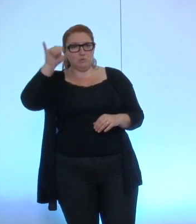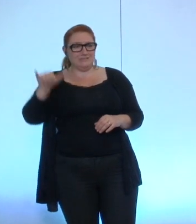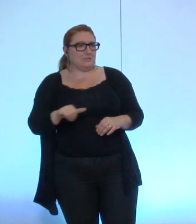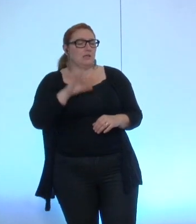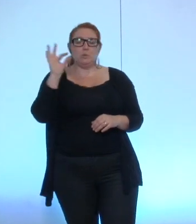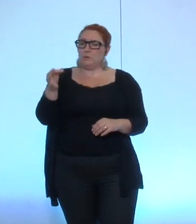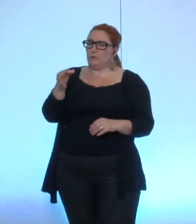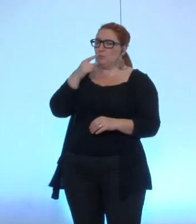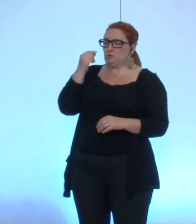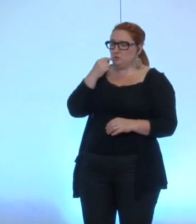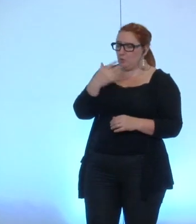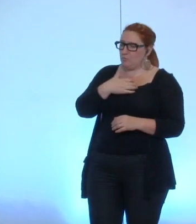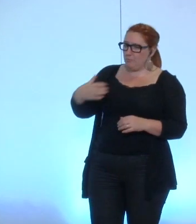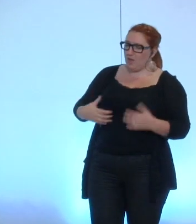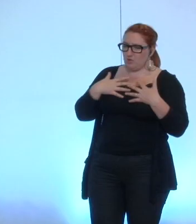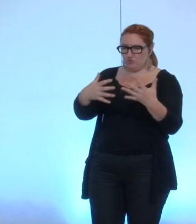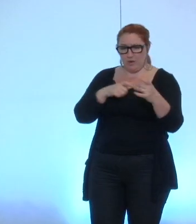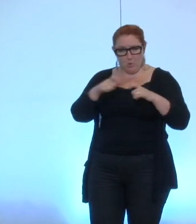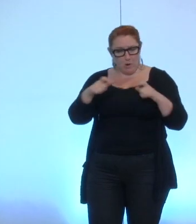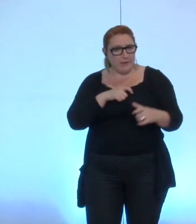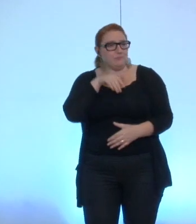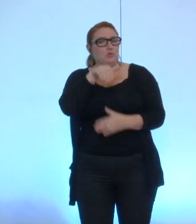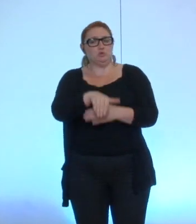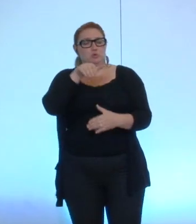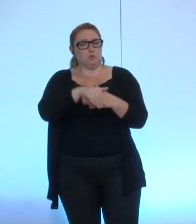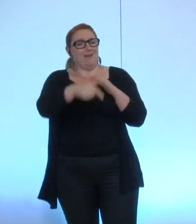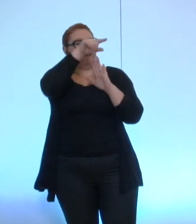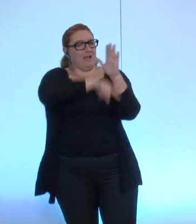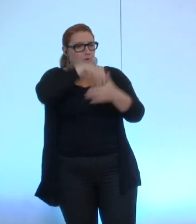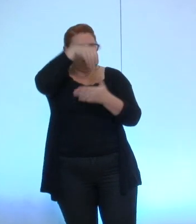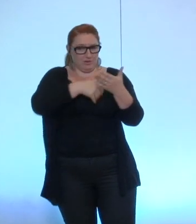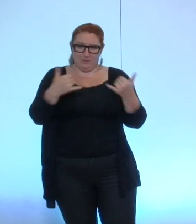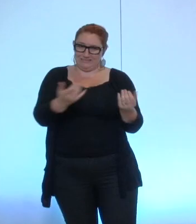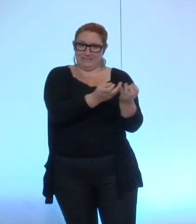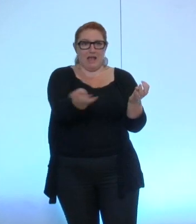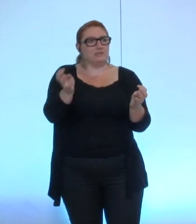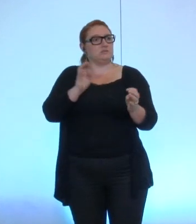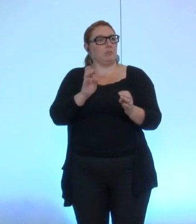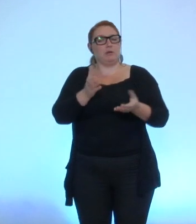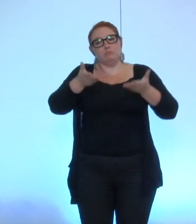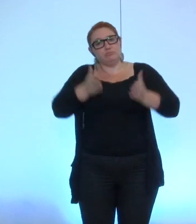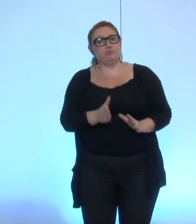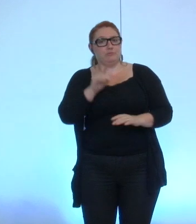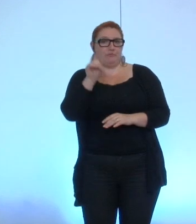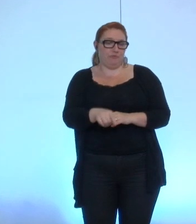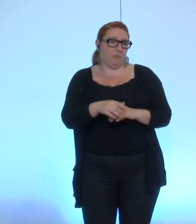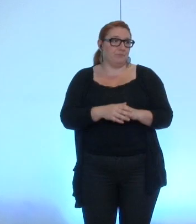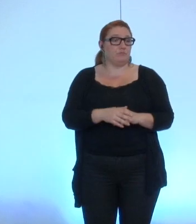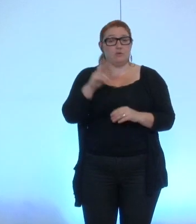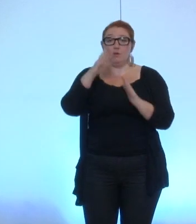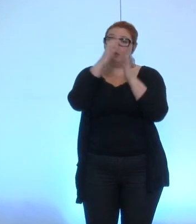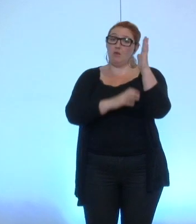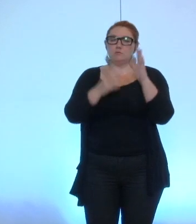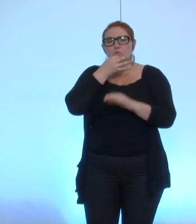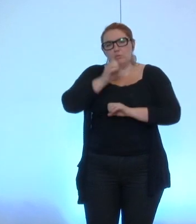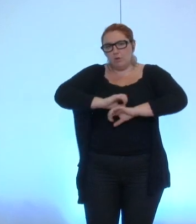mes chers collègues, nous devons donc nous prononcer ce soir sur le règlement intérieur de notre Assemblée. texte qui, disons-le très clairement, n'a